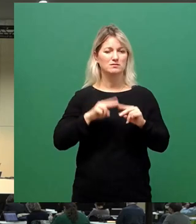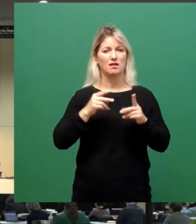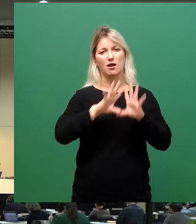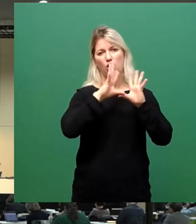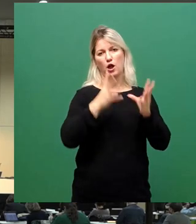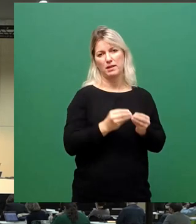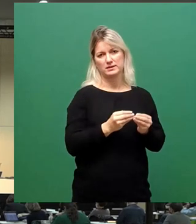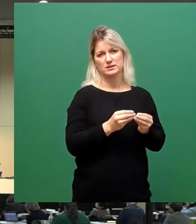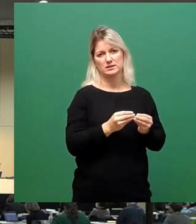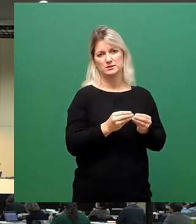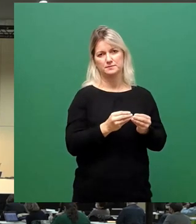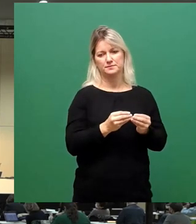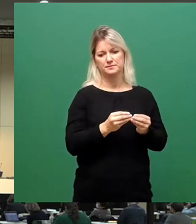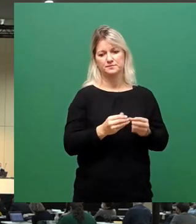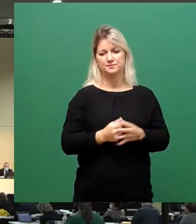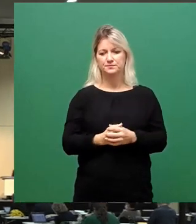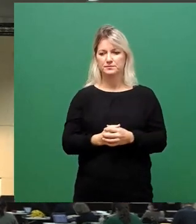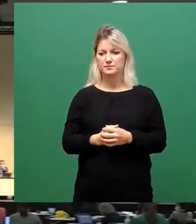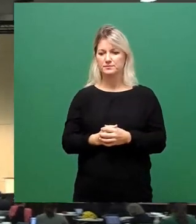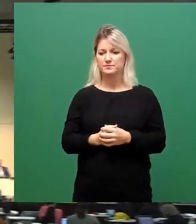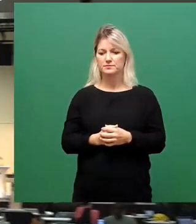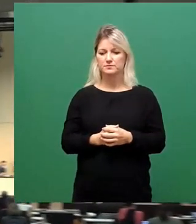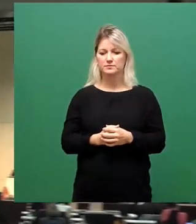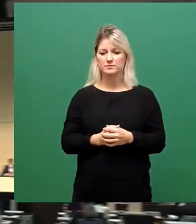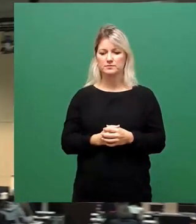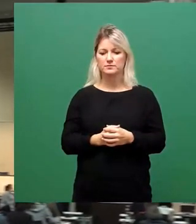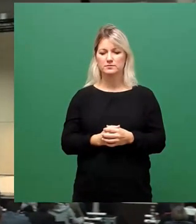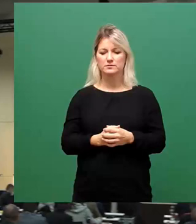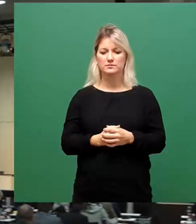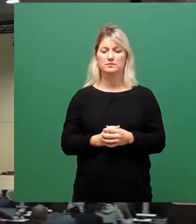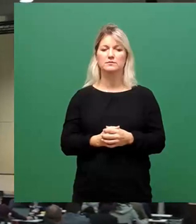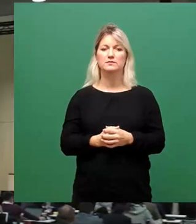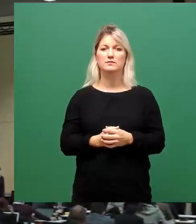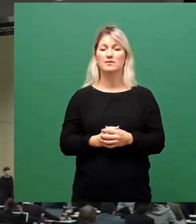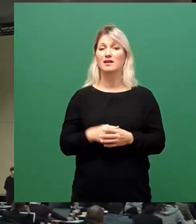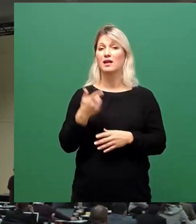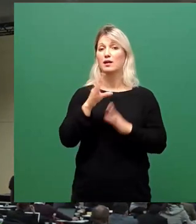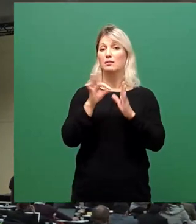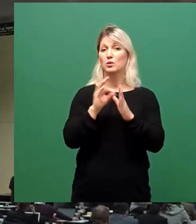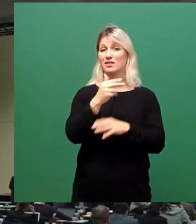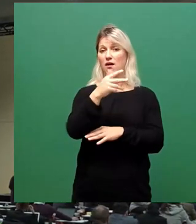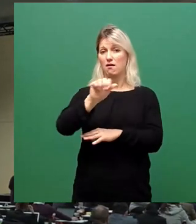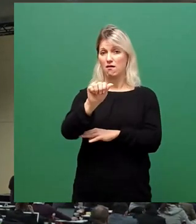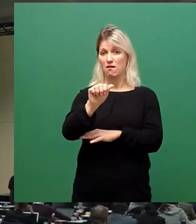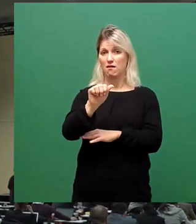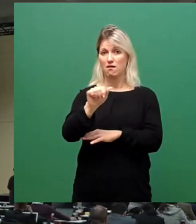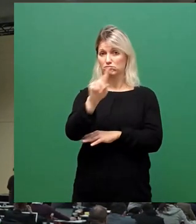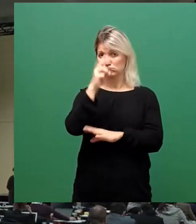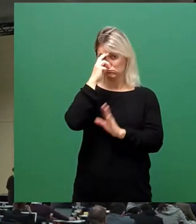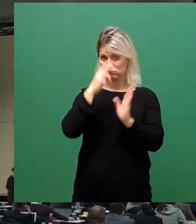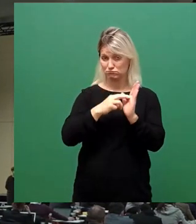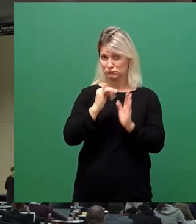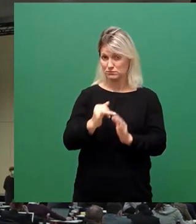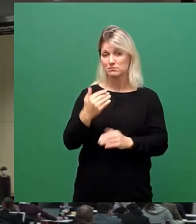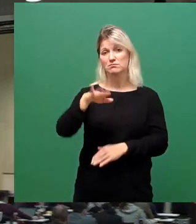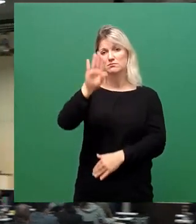Also, wer für den Punkt 3a ist, den bitte ich jetzt um sein Stimmzeichen.